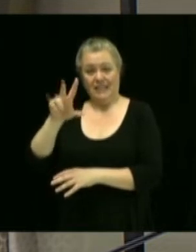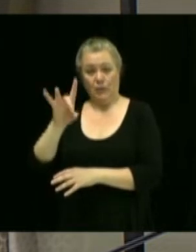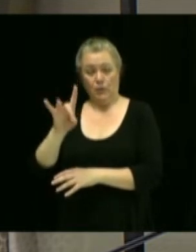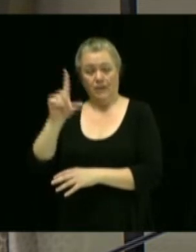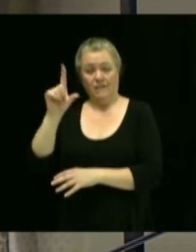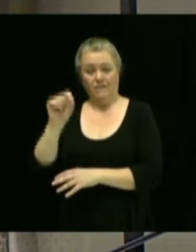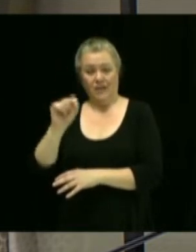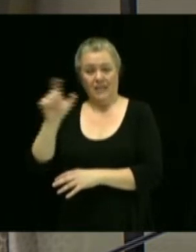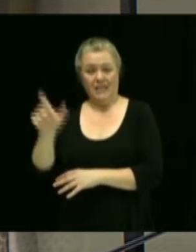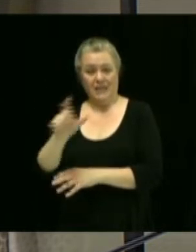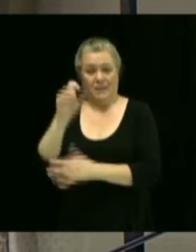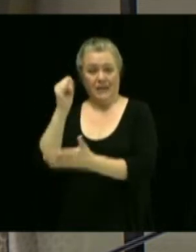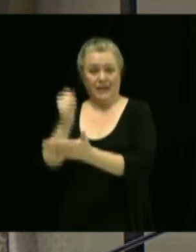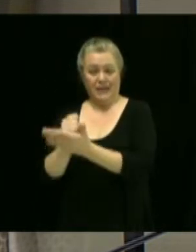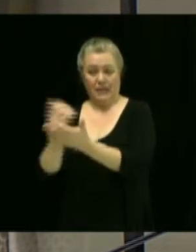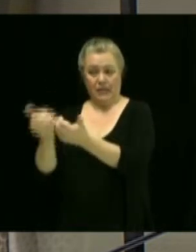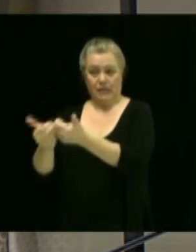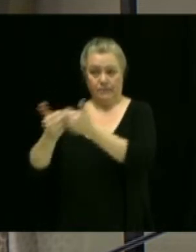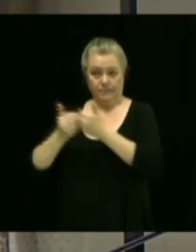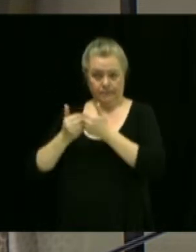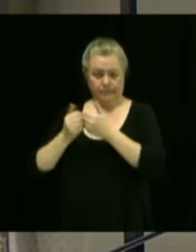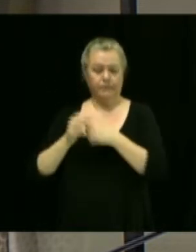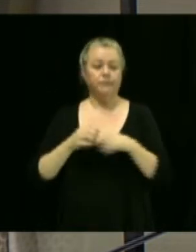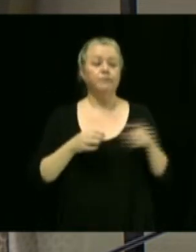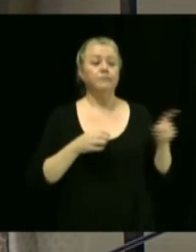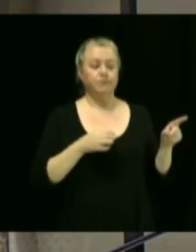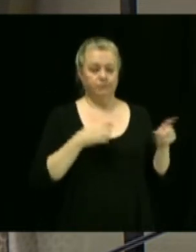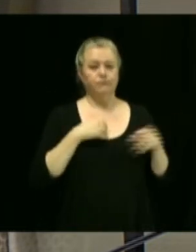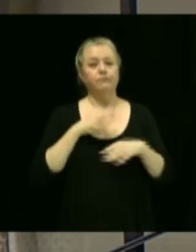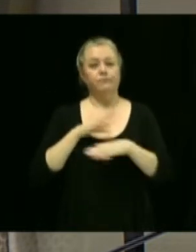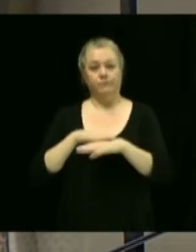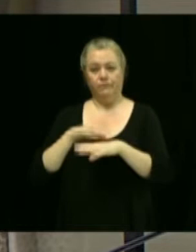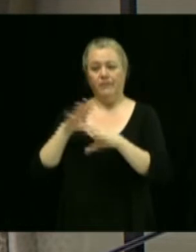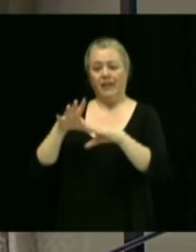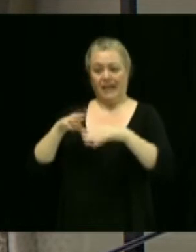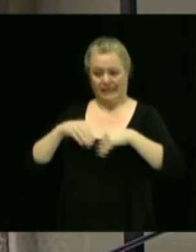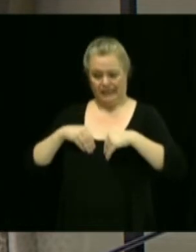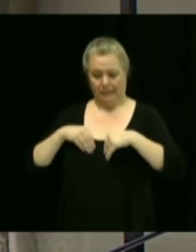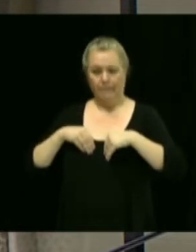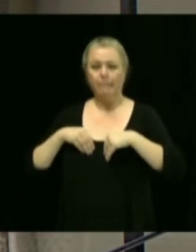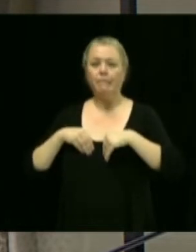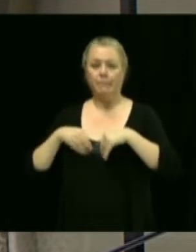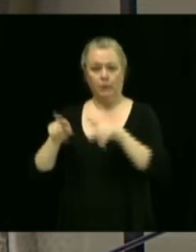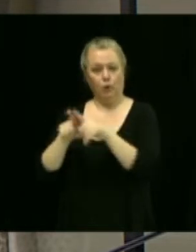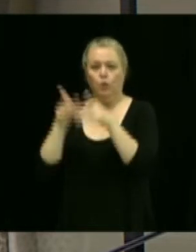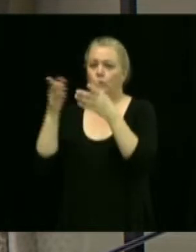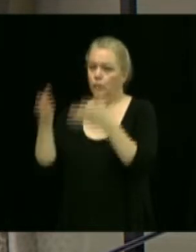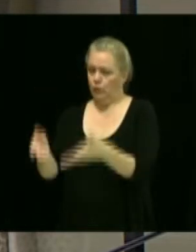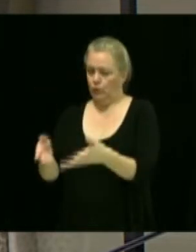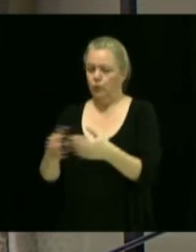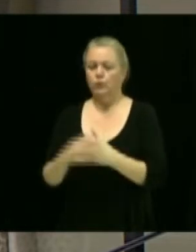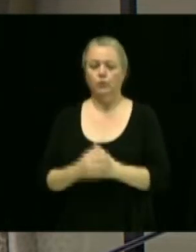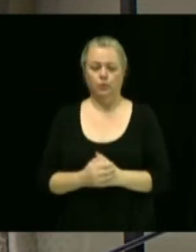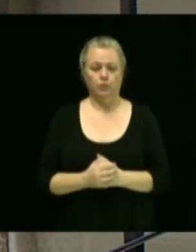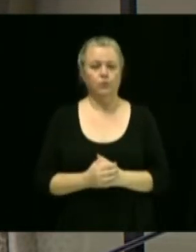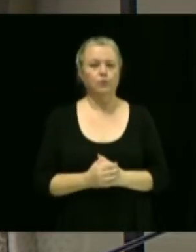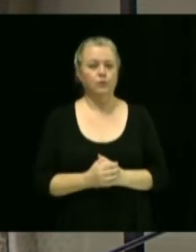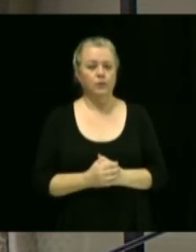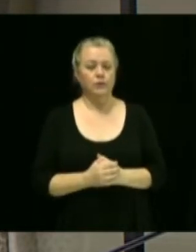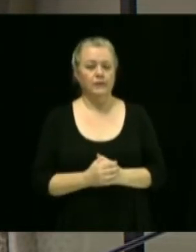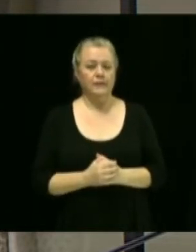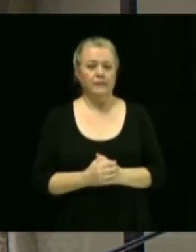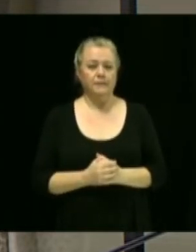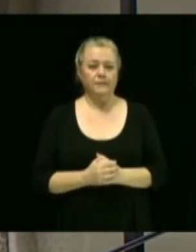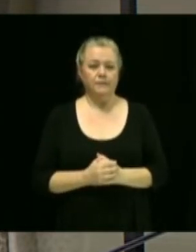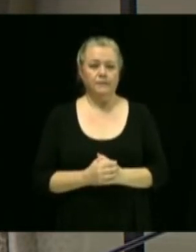Québec Inc. Dans ce cas-ci, il y lieu d'accorder les dérogations mineures telles qu'elles ont été déposées devant le comité consultatif d'urbanisme.